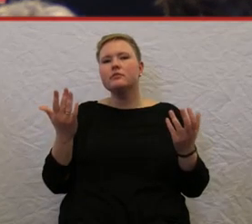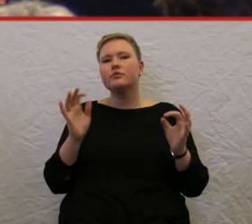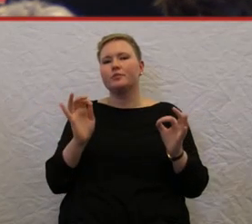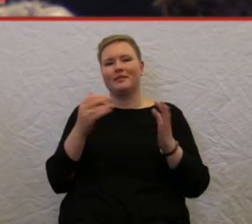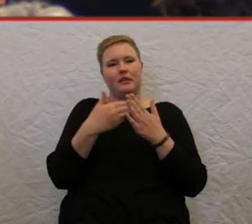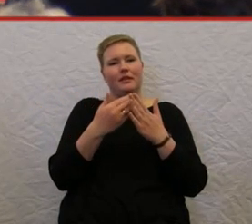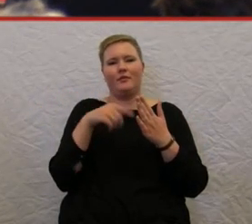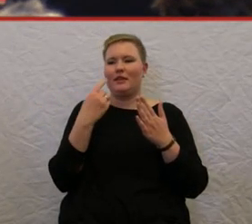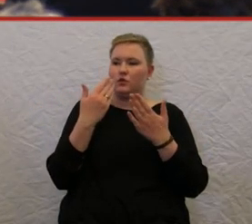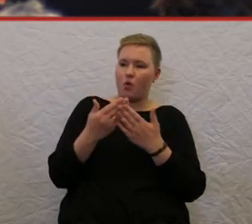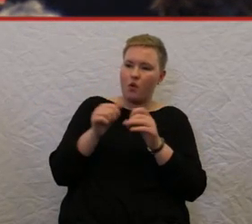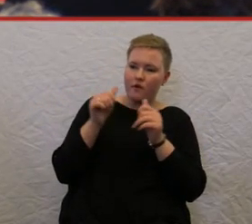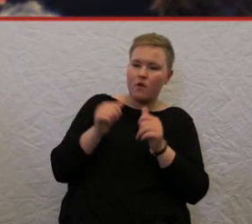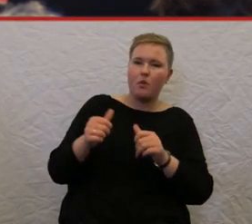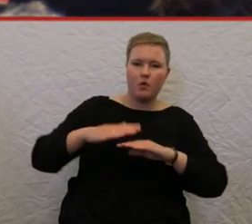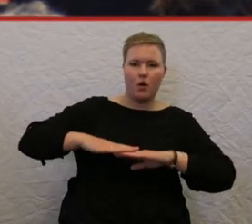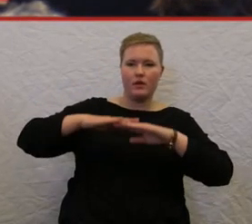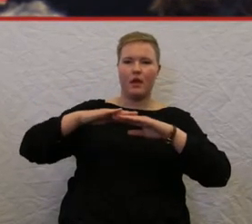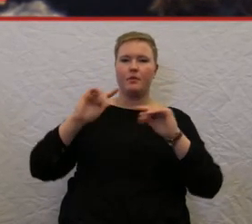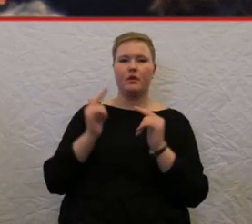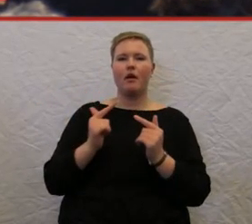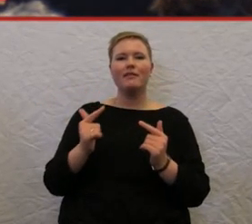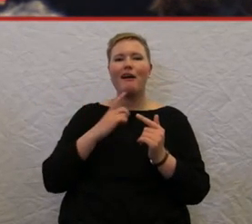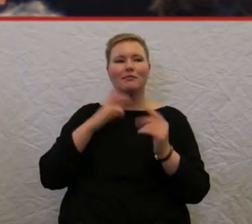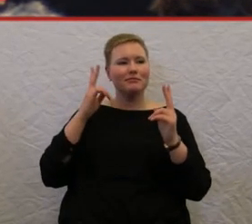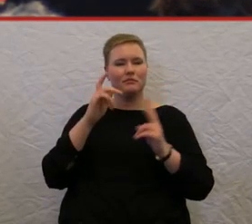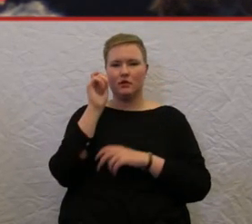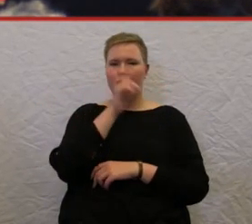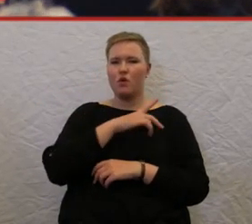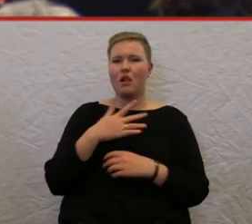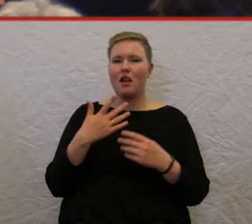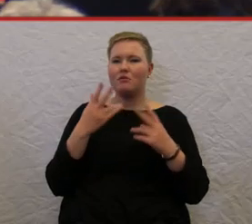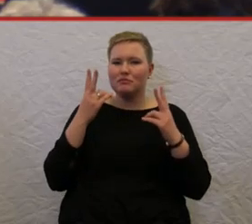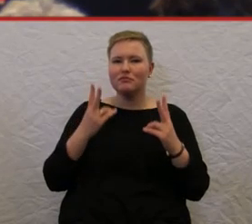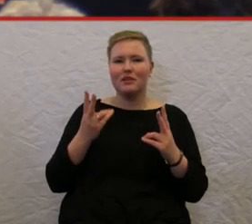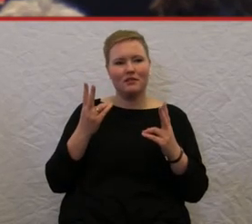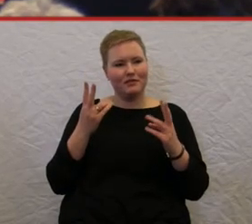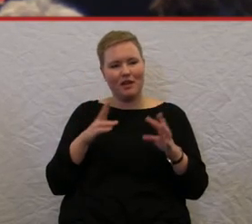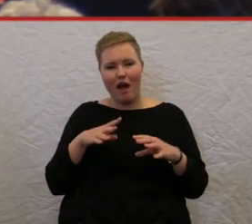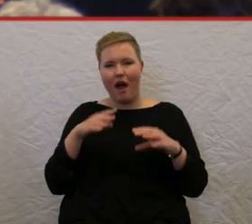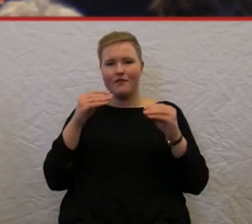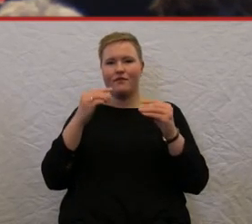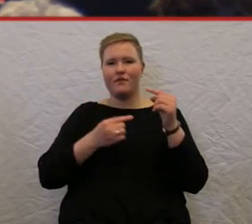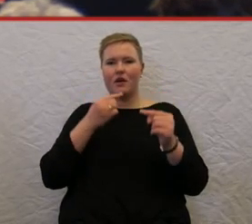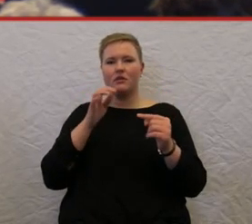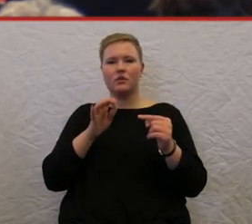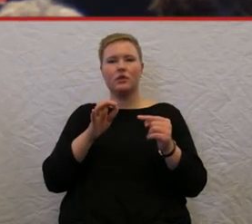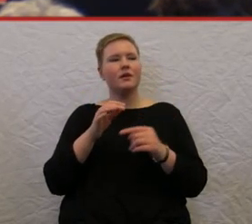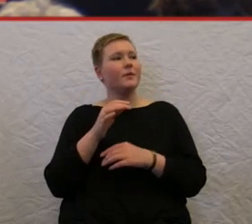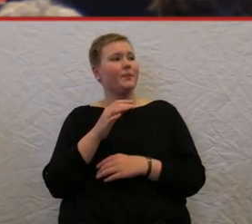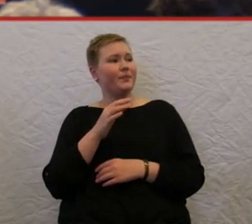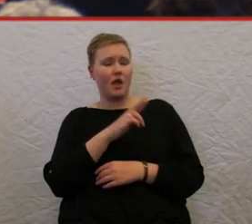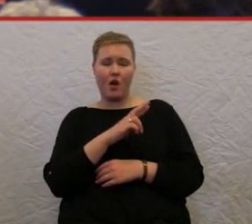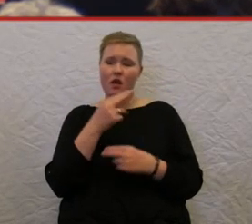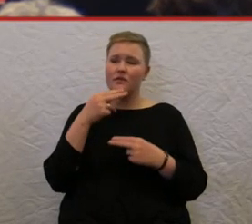eine Rolltruppe nicht haben. Die ist doch ganz cool. Das wäre doch schon mal ein Ansatz. Die Frage ist halt, wie lange wollen wir uns von